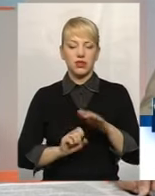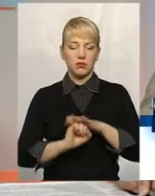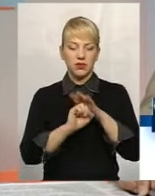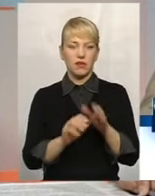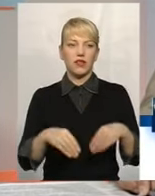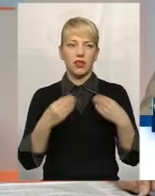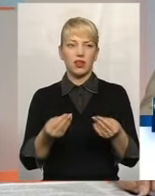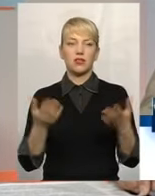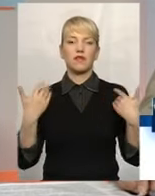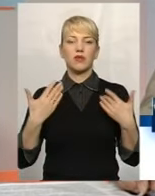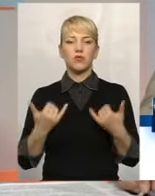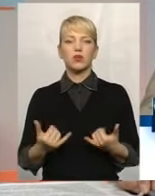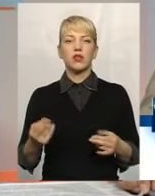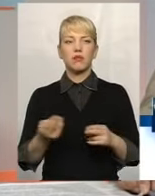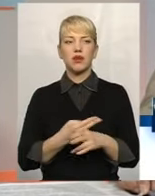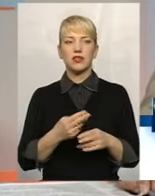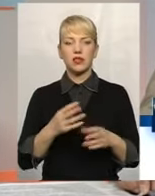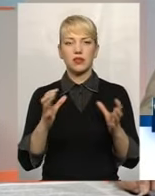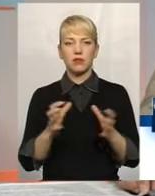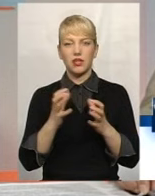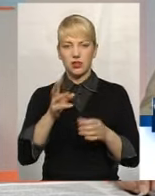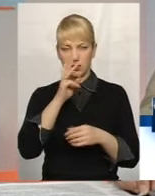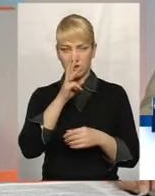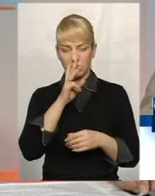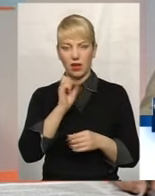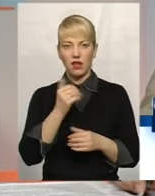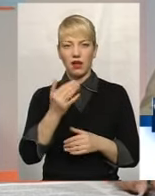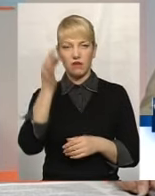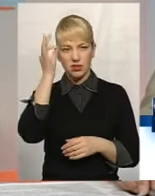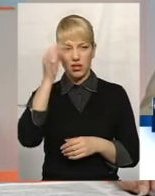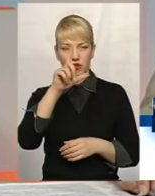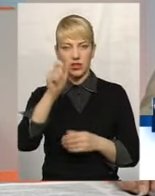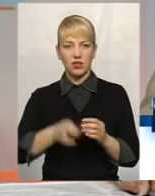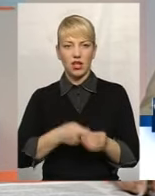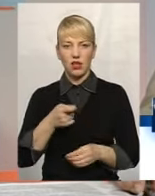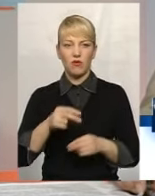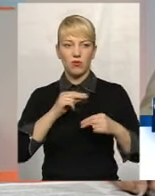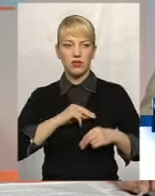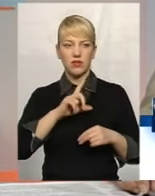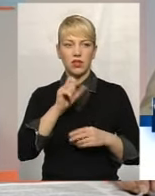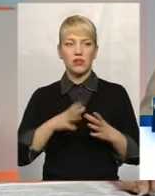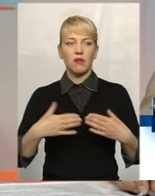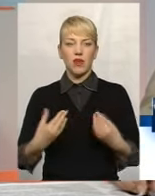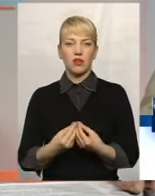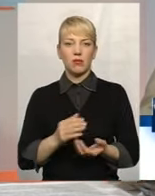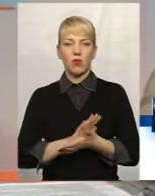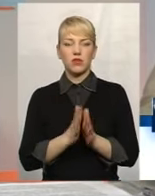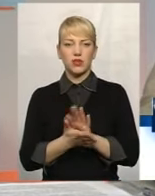надається відпустка без збереження заробітної плати, а так, як ви згадували, вже просто за заявою працівника за сімейними обставинами.